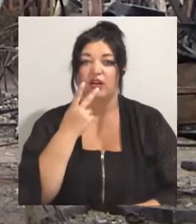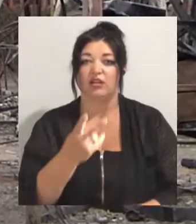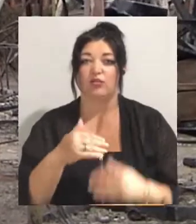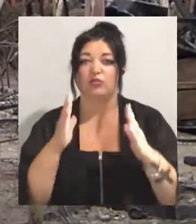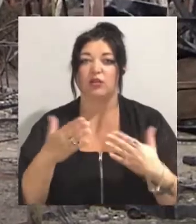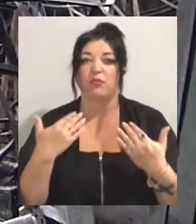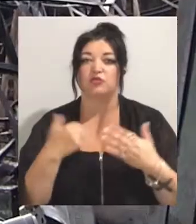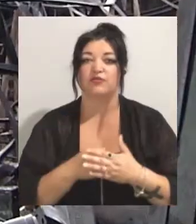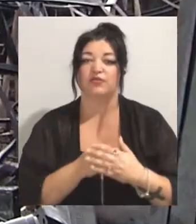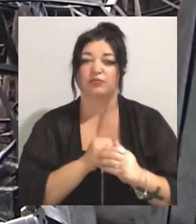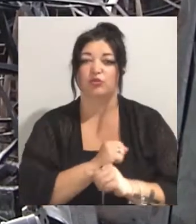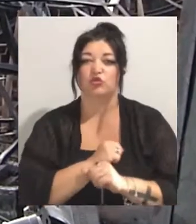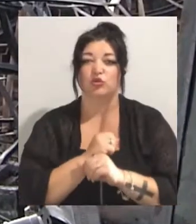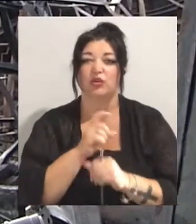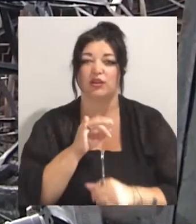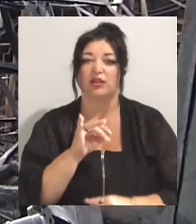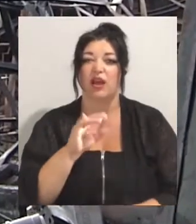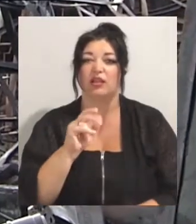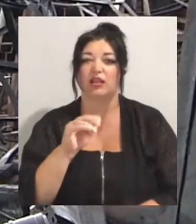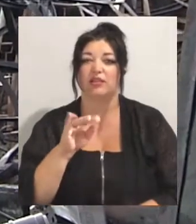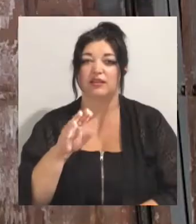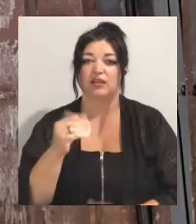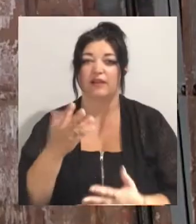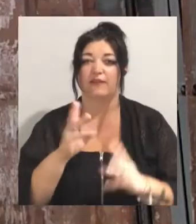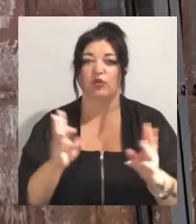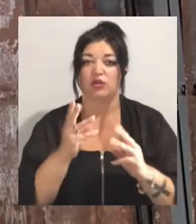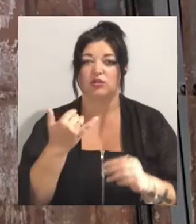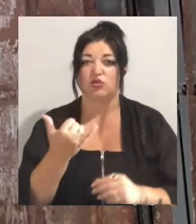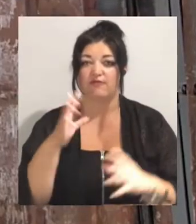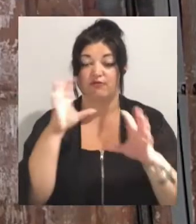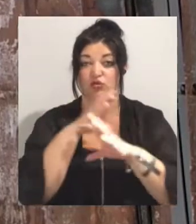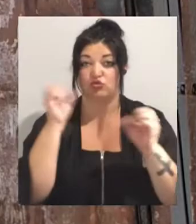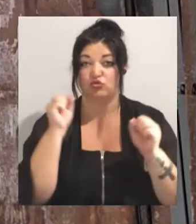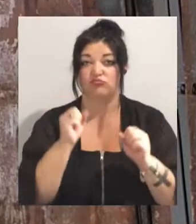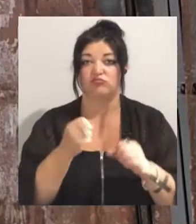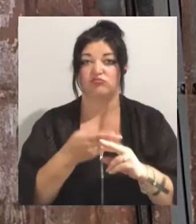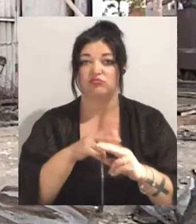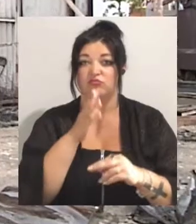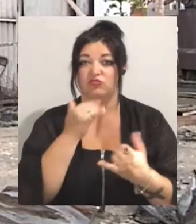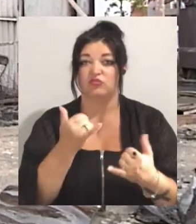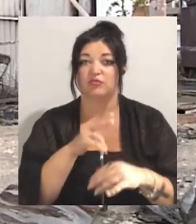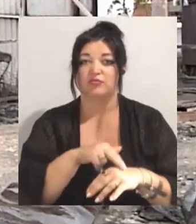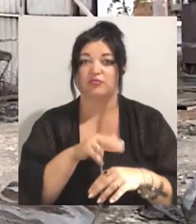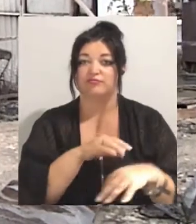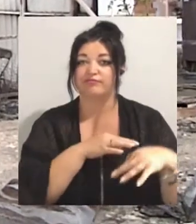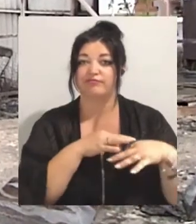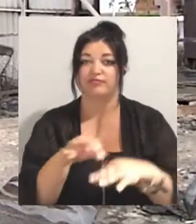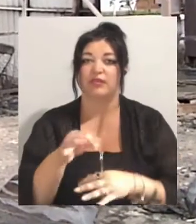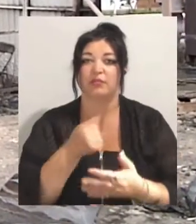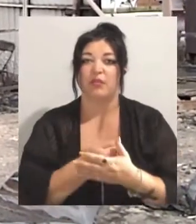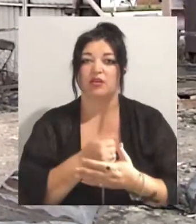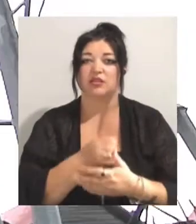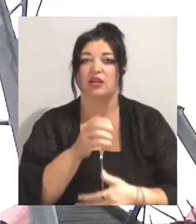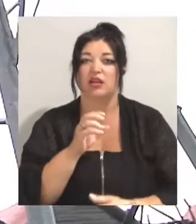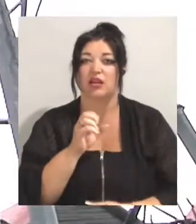Граніт та Атлантида, які горіли сьогодні вночі. У цей час на місці не було представників поліції та представника бази Атлантида. Власник ж